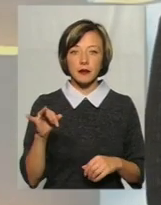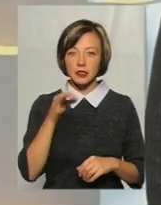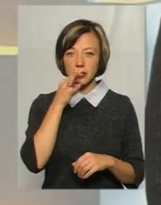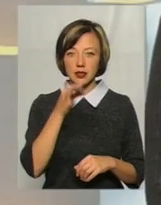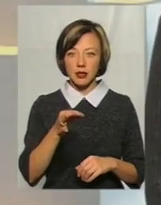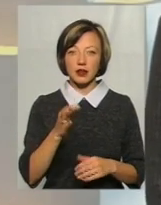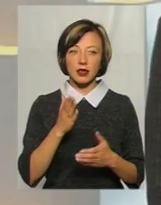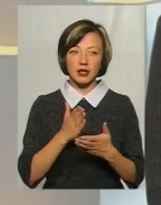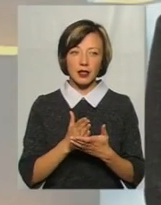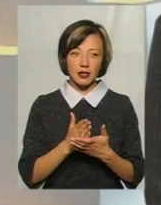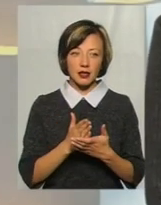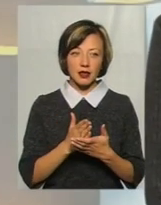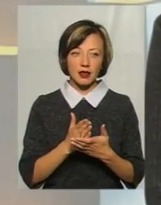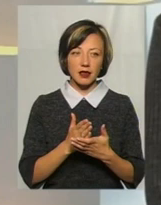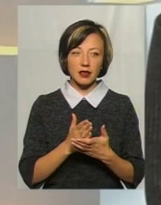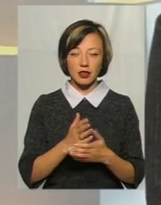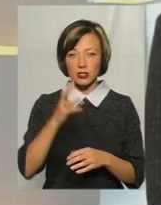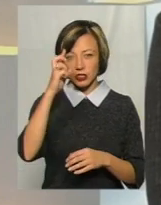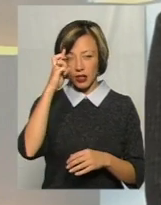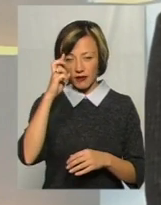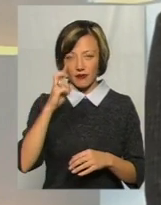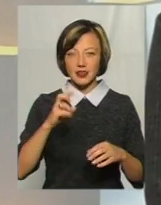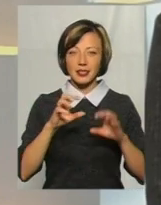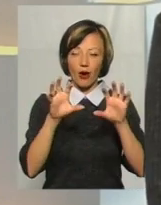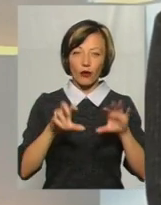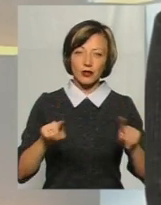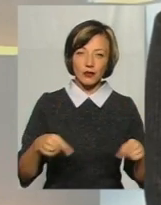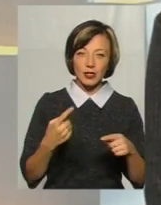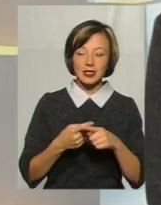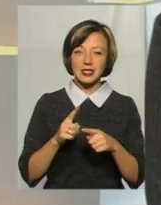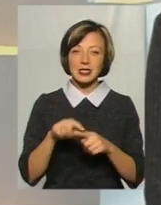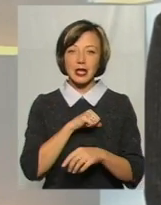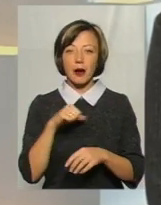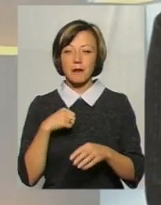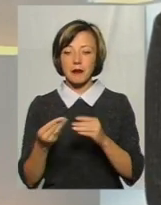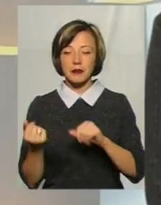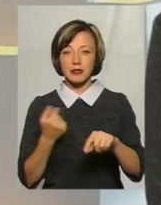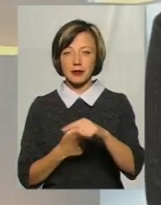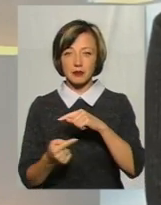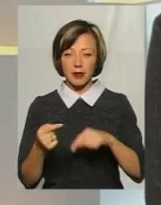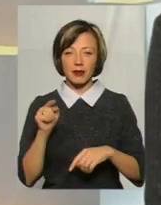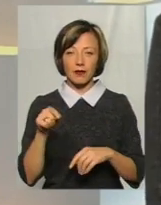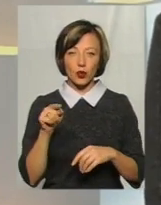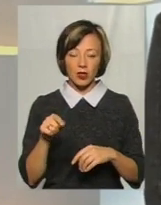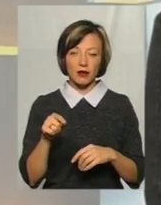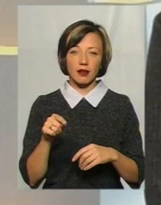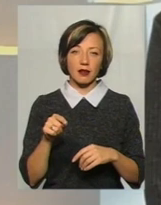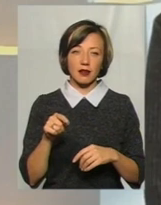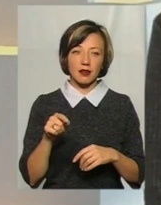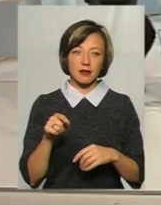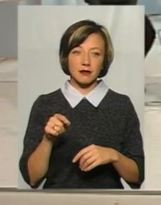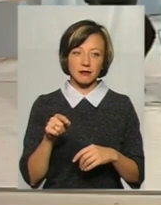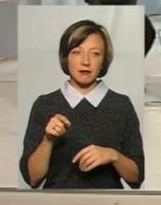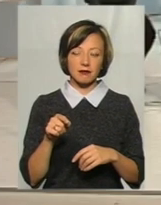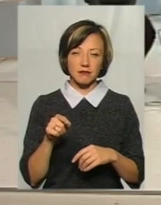формальні законодавиці, у вигляді держави, і є неформальні законодавиці, підприємці. Вони задають тон,